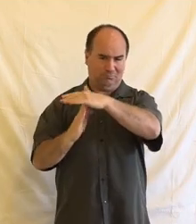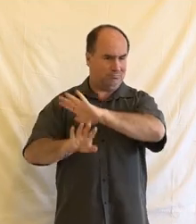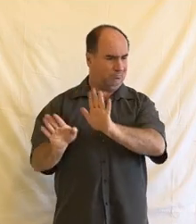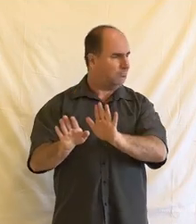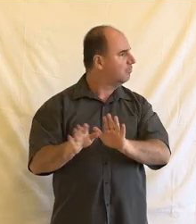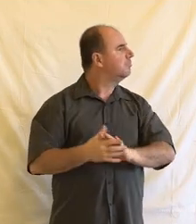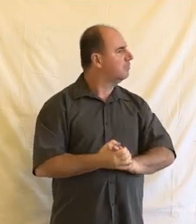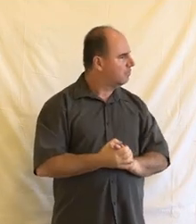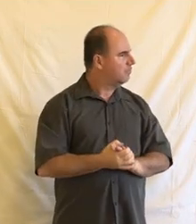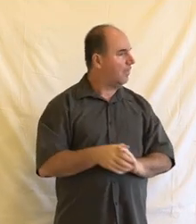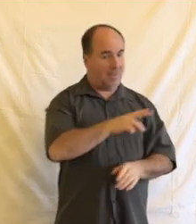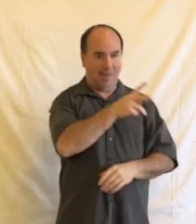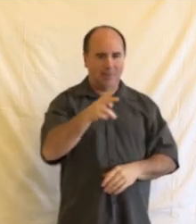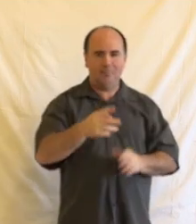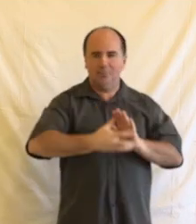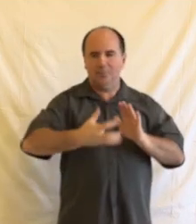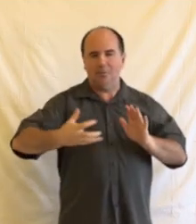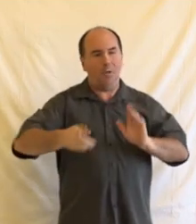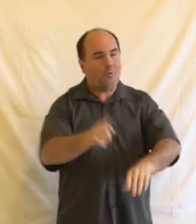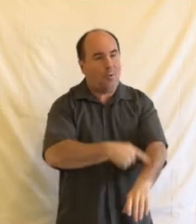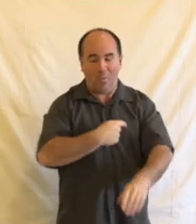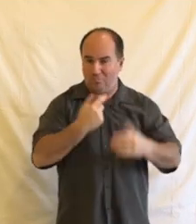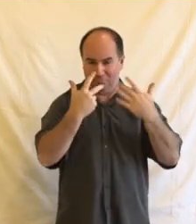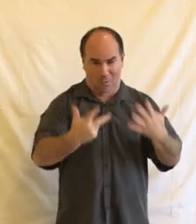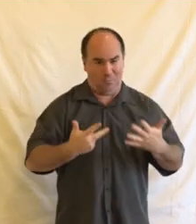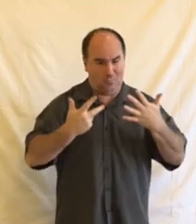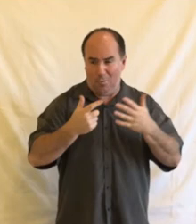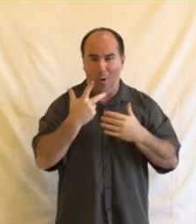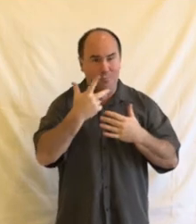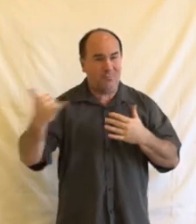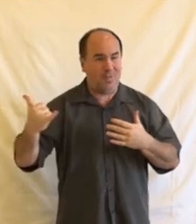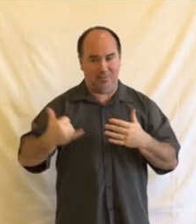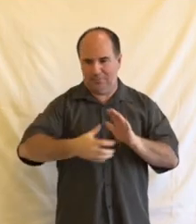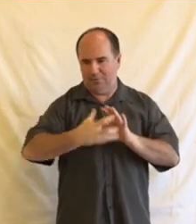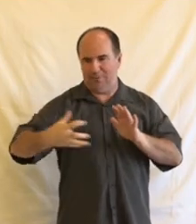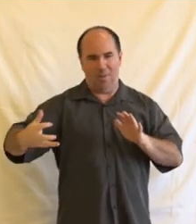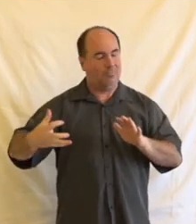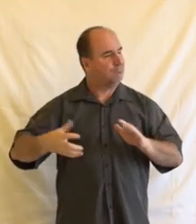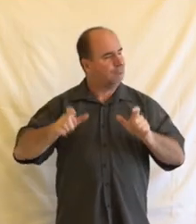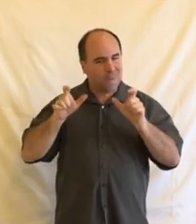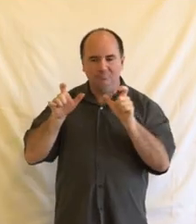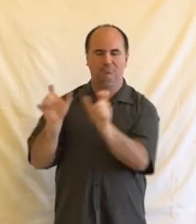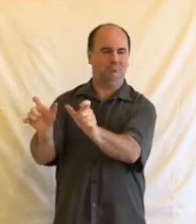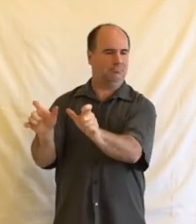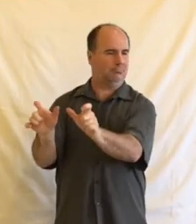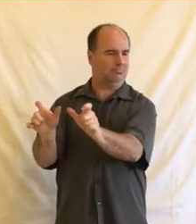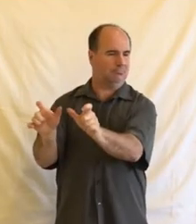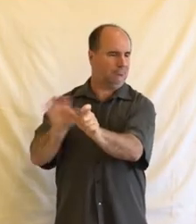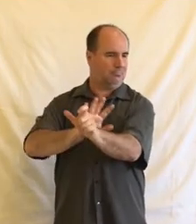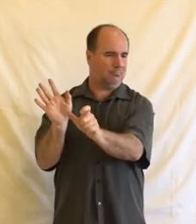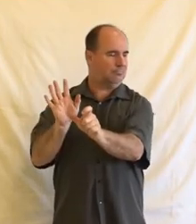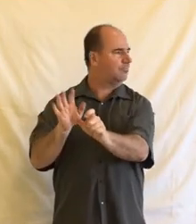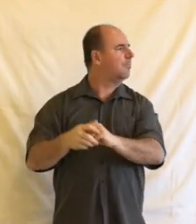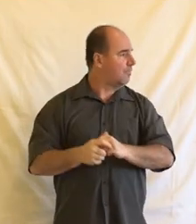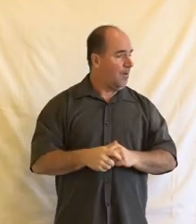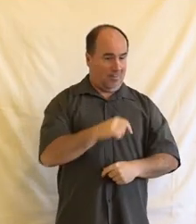u některých to bylo dokonce až 8 let, tak jim ty dávky byly úplně pozastaveny. Což když třeba tam popisovali příběh právě jedné matky samoživitelky